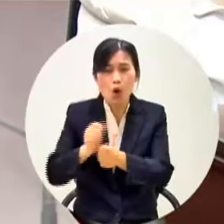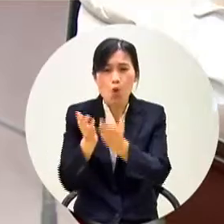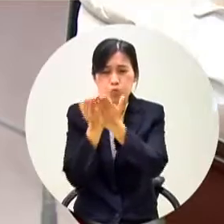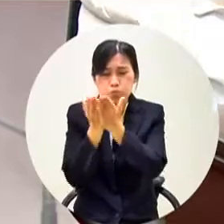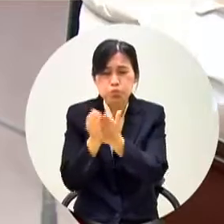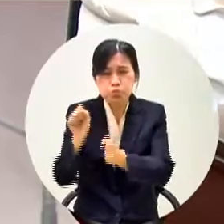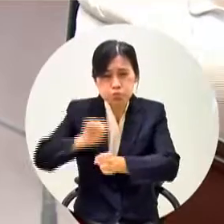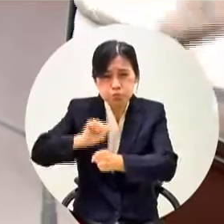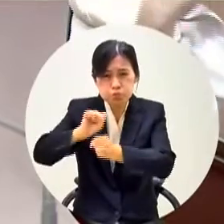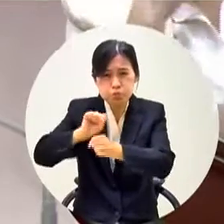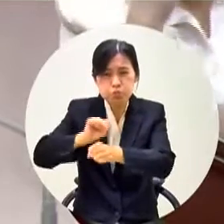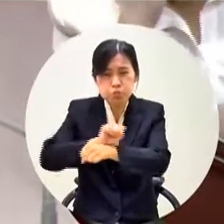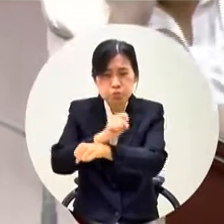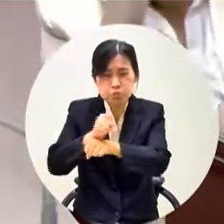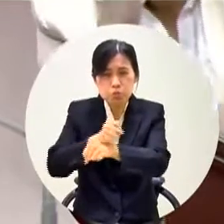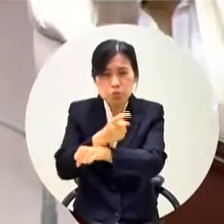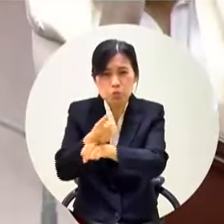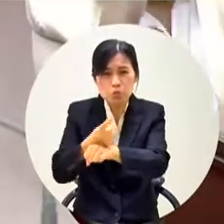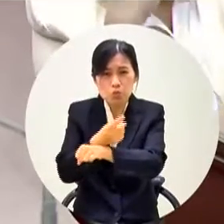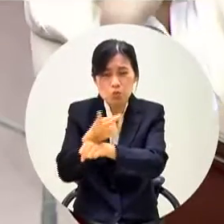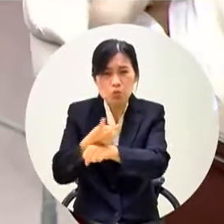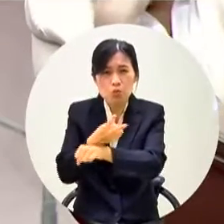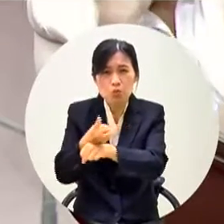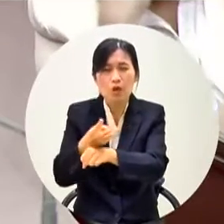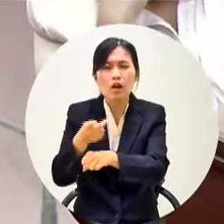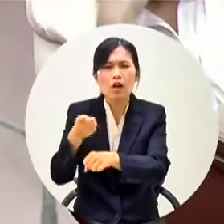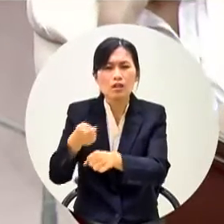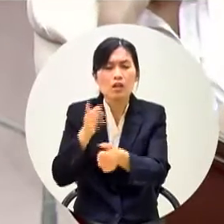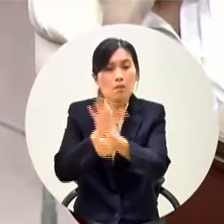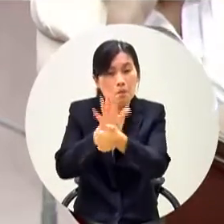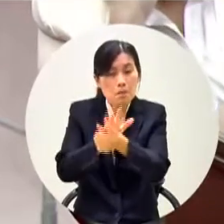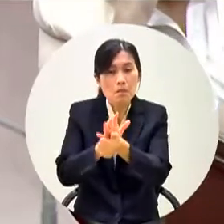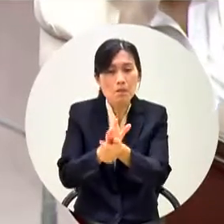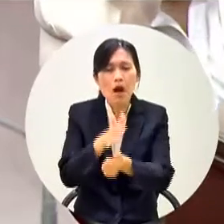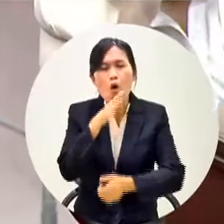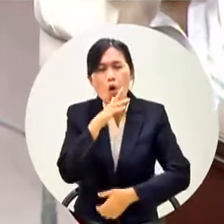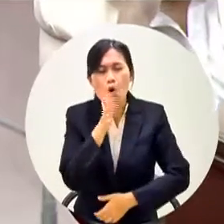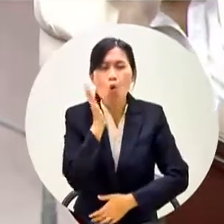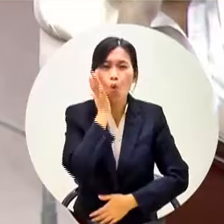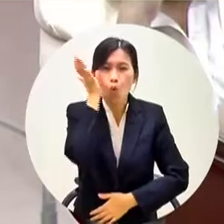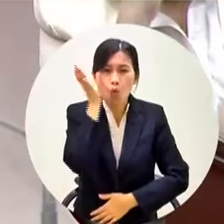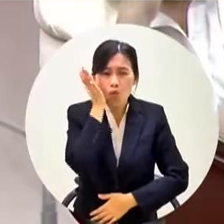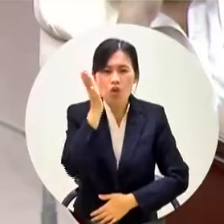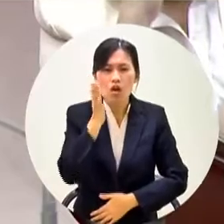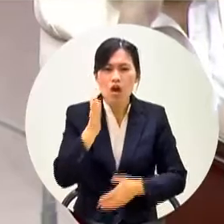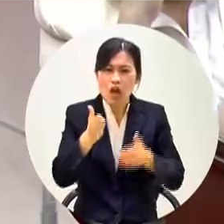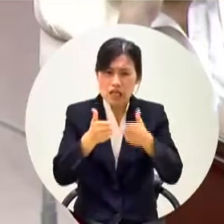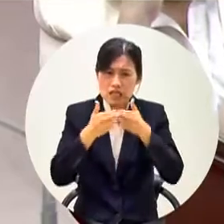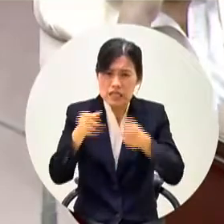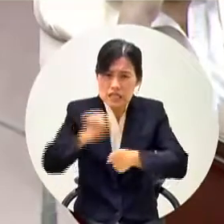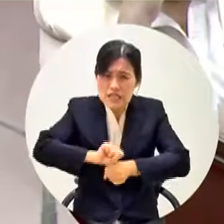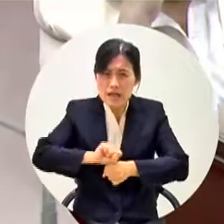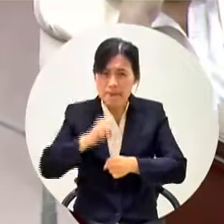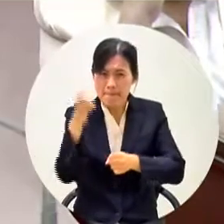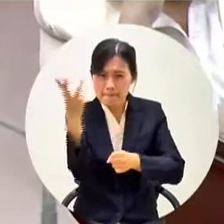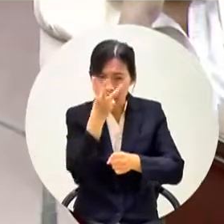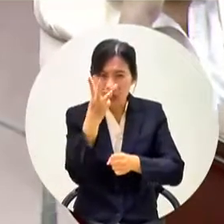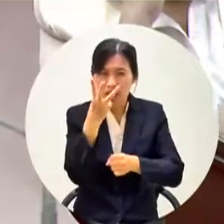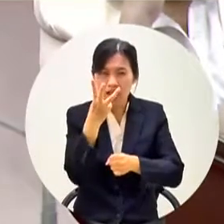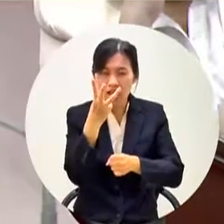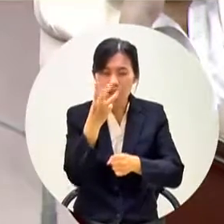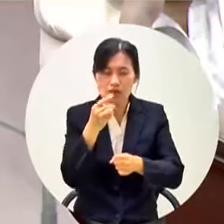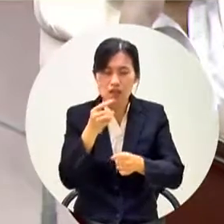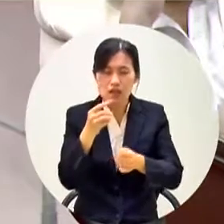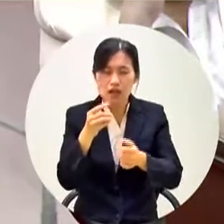為高雄市民的孩子不貪心你要讓他朗朗受口你就是最少三節課五天的課程